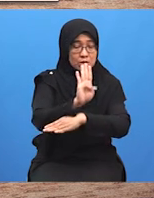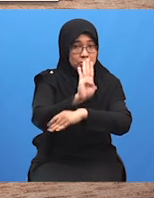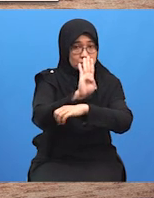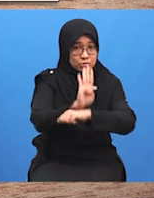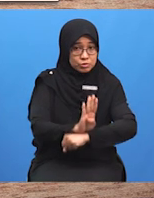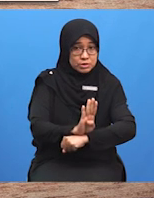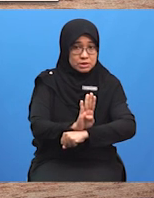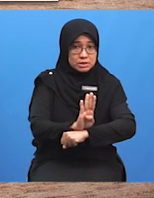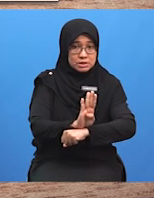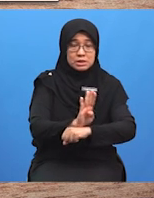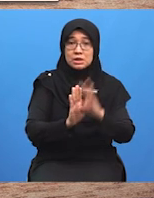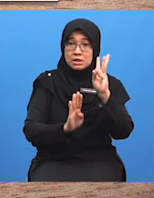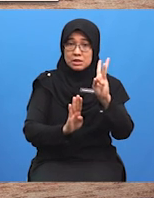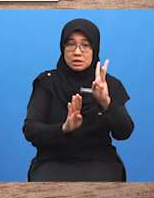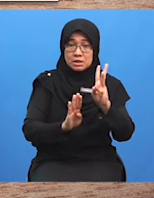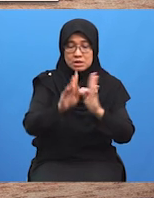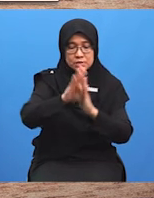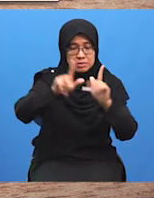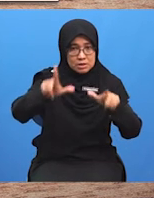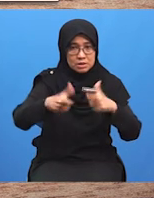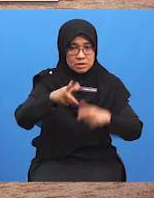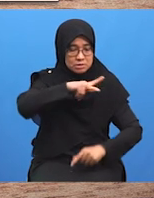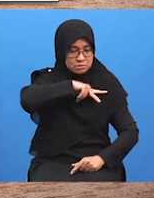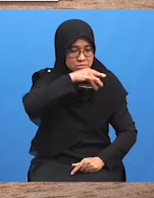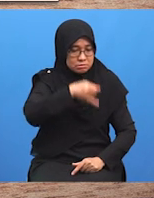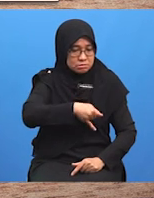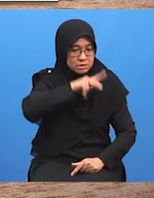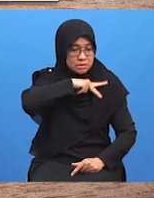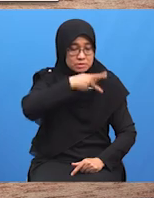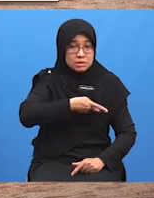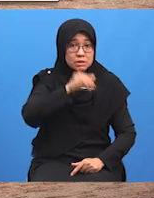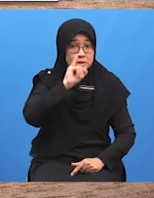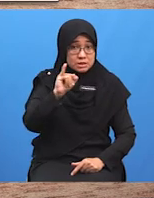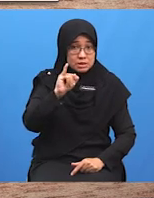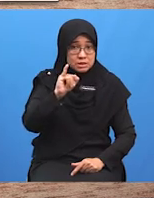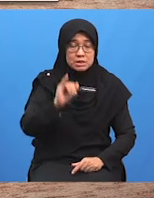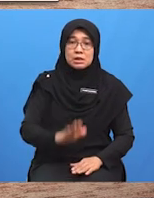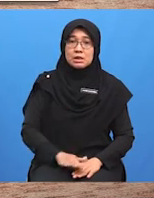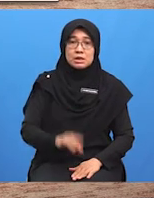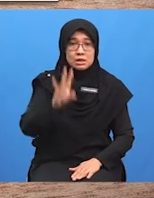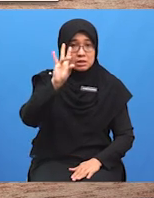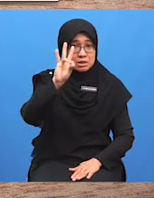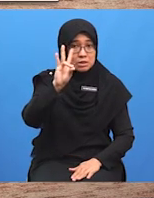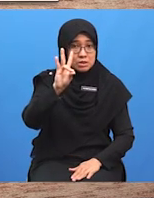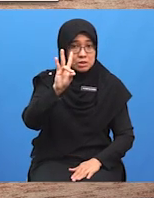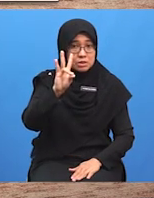Keenam, pelaku atau personaliti Dan yang ketujuh, aspek sosial